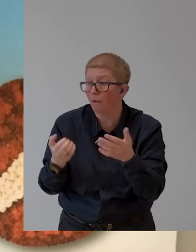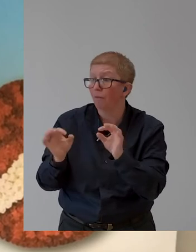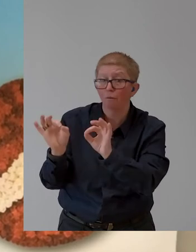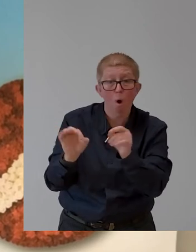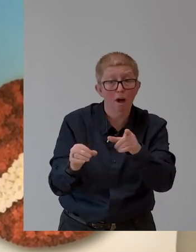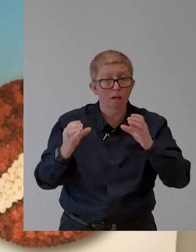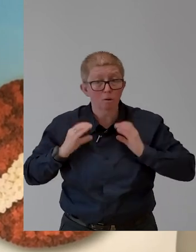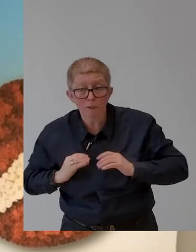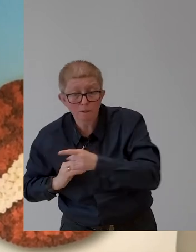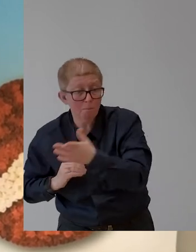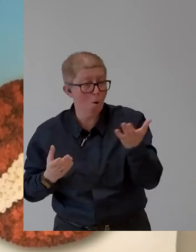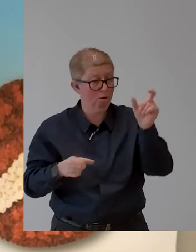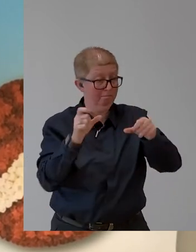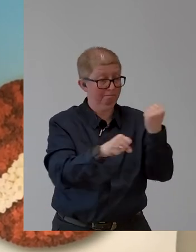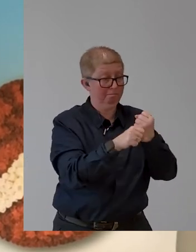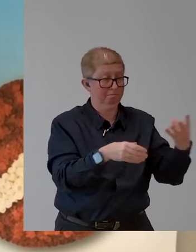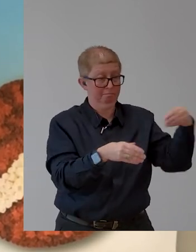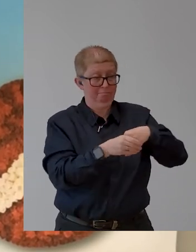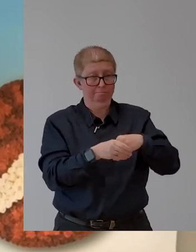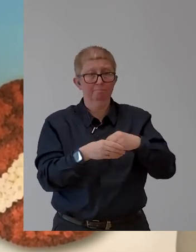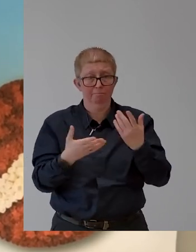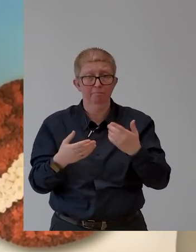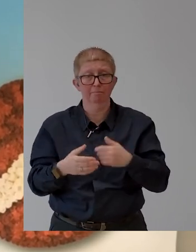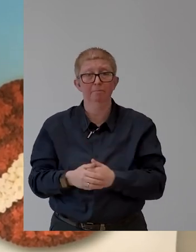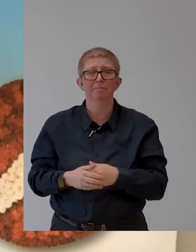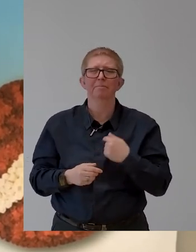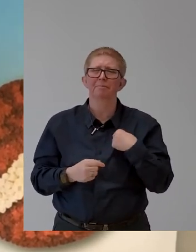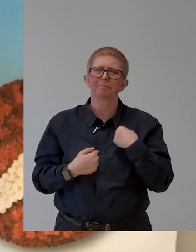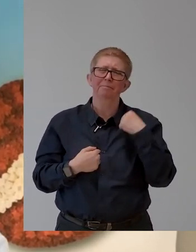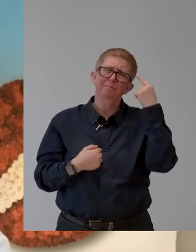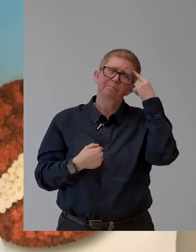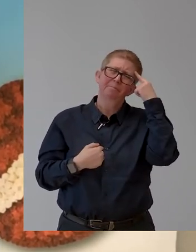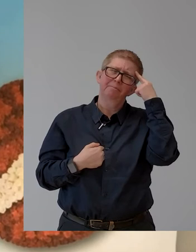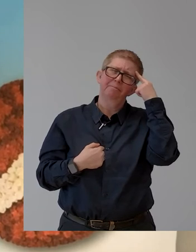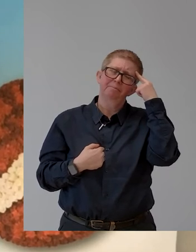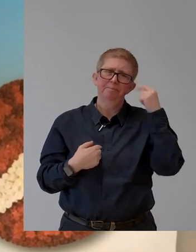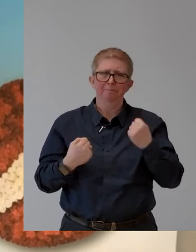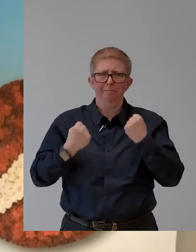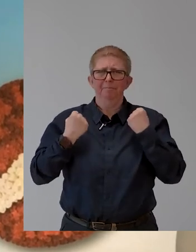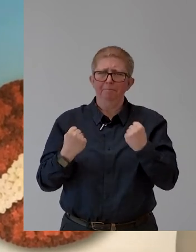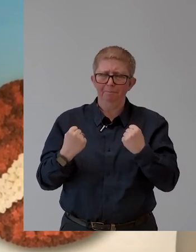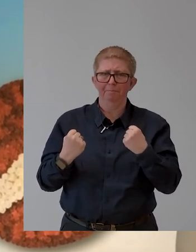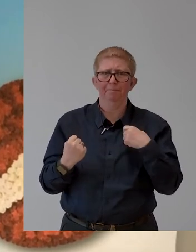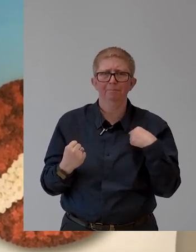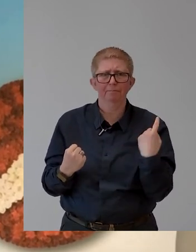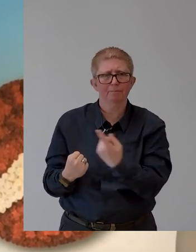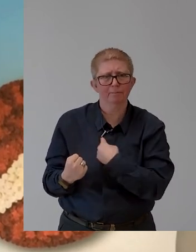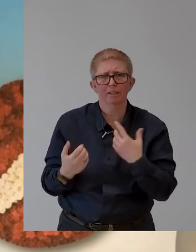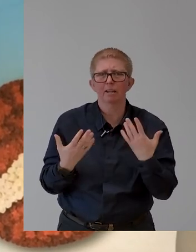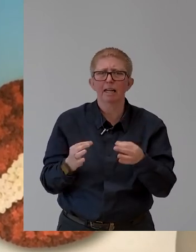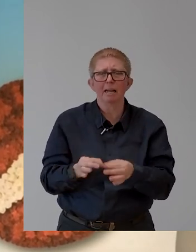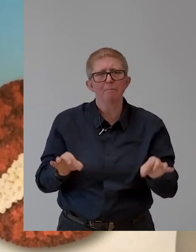am absolutely sure that our commitment to inclusion and accessibility will not only strengthen our company, but